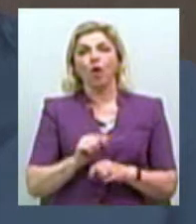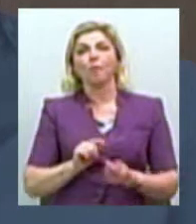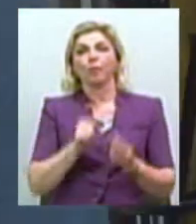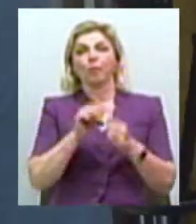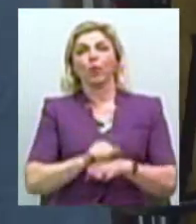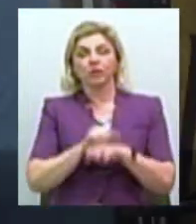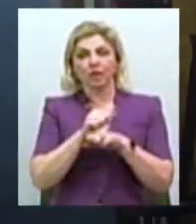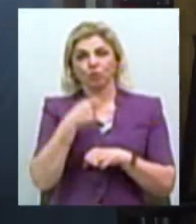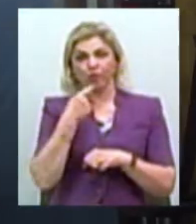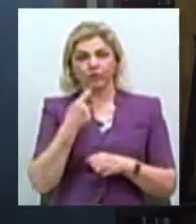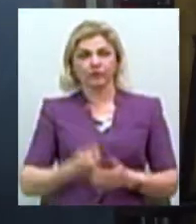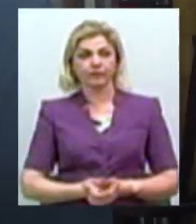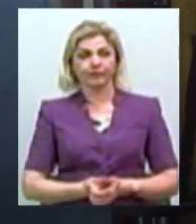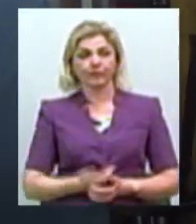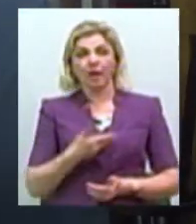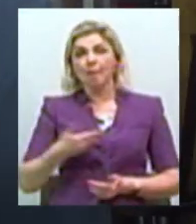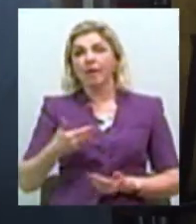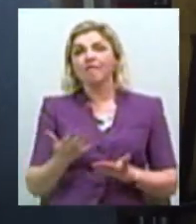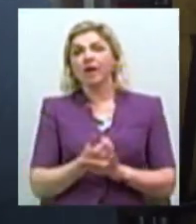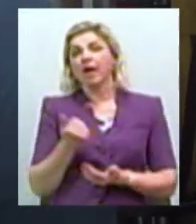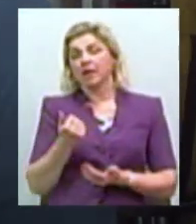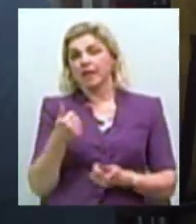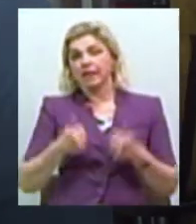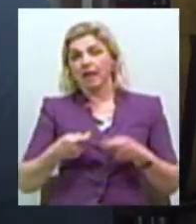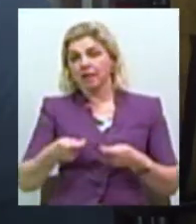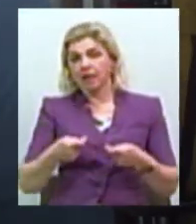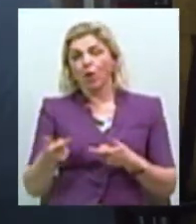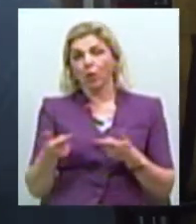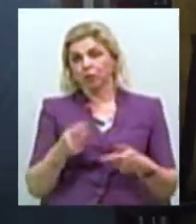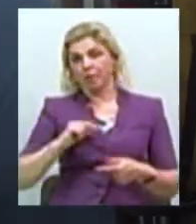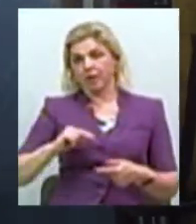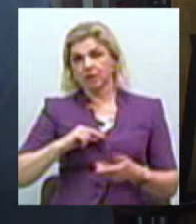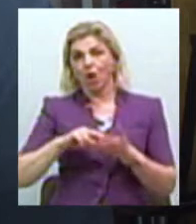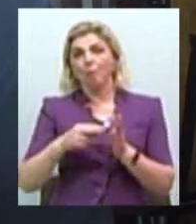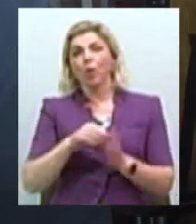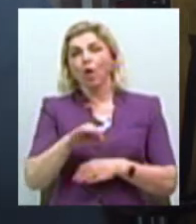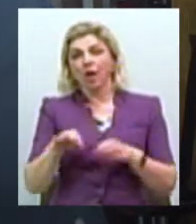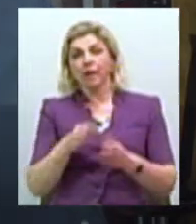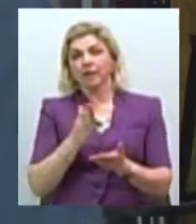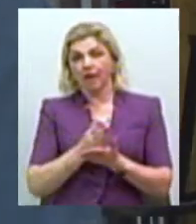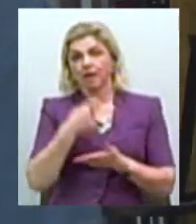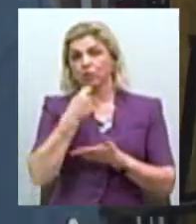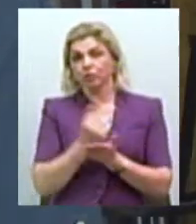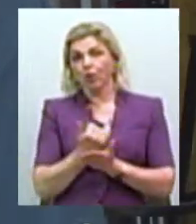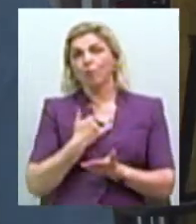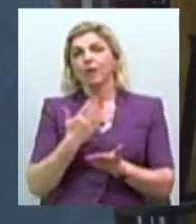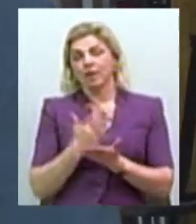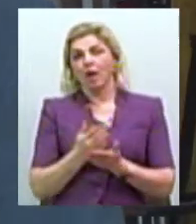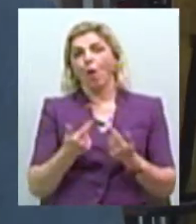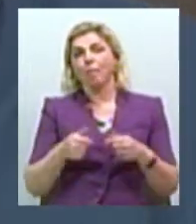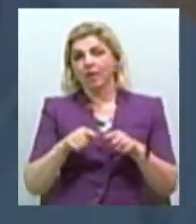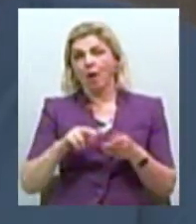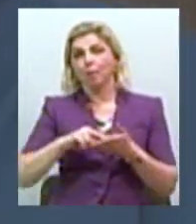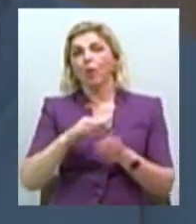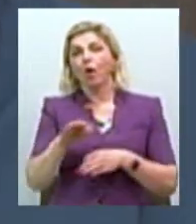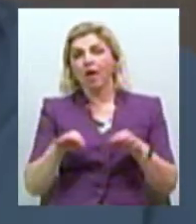наступне. Ми виграли тендер і готові працювати. Проект є, проєкт затверджений. У мене є об'єкт, у мене є проєкт,